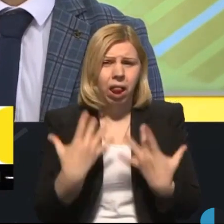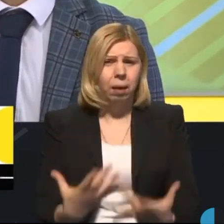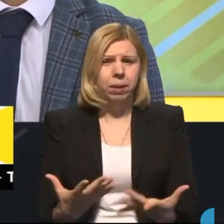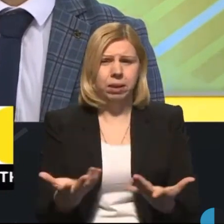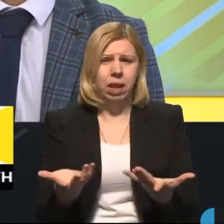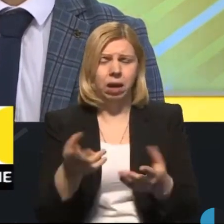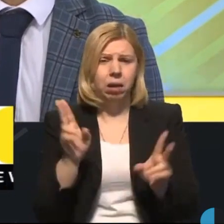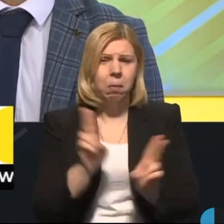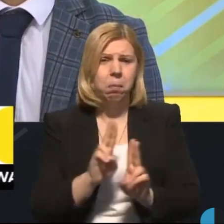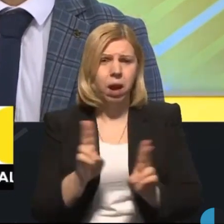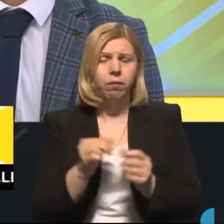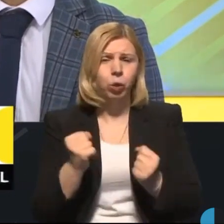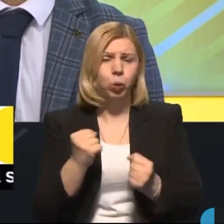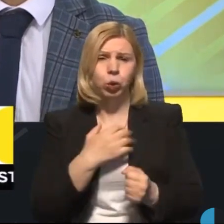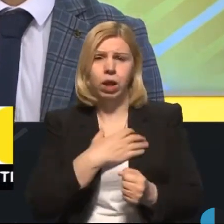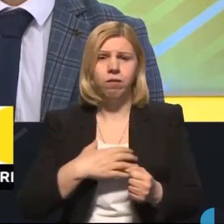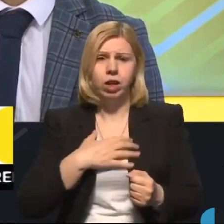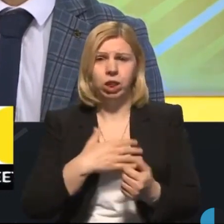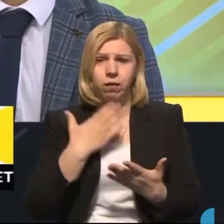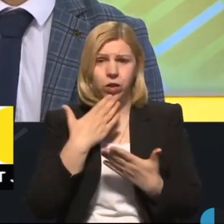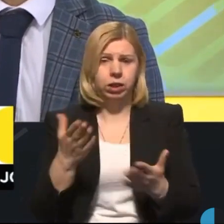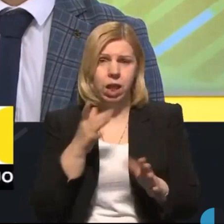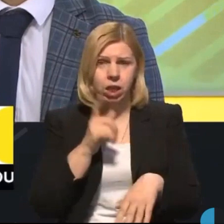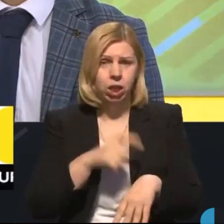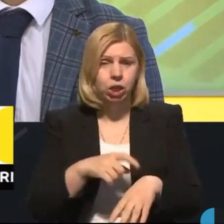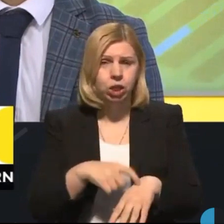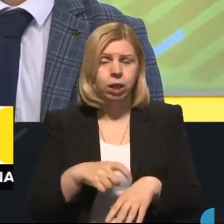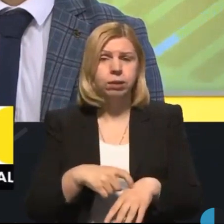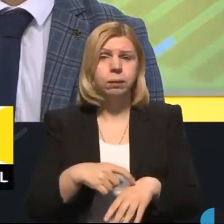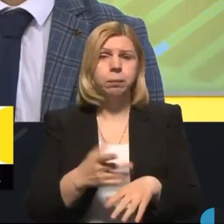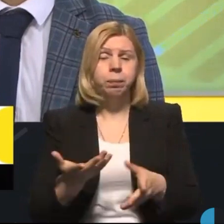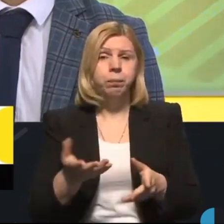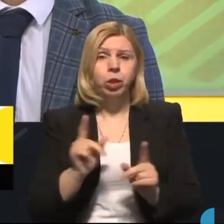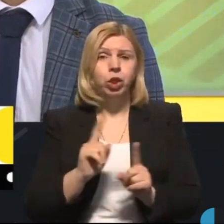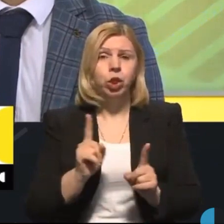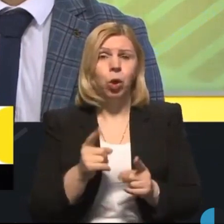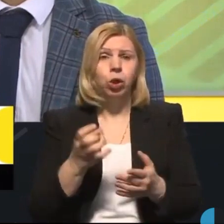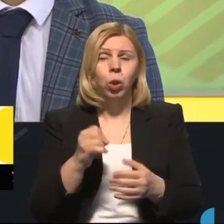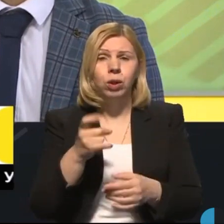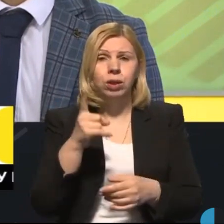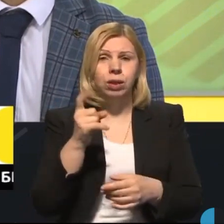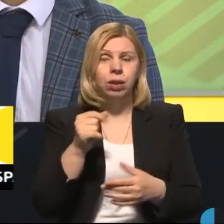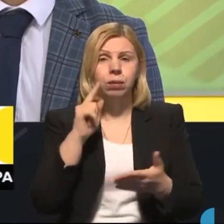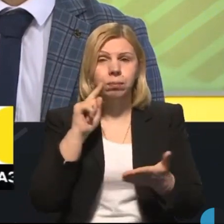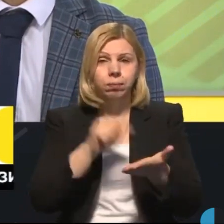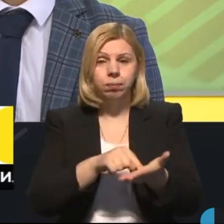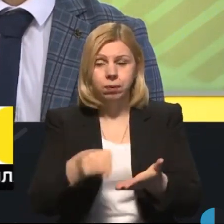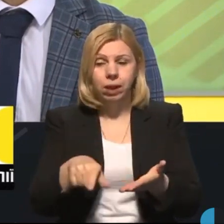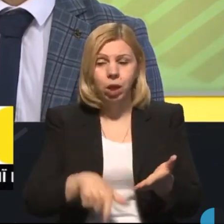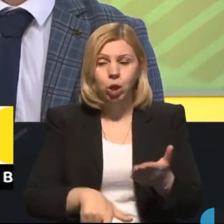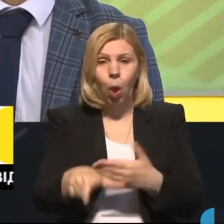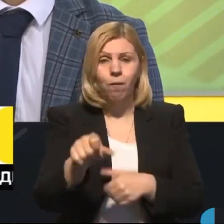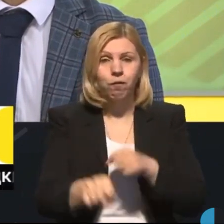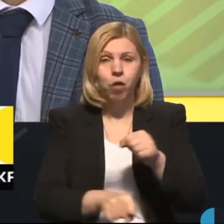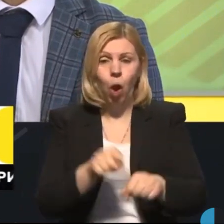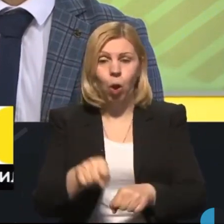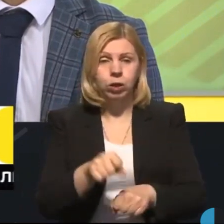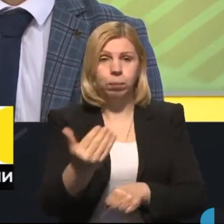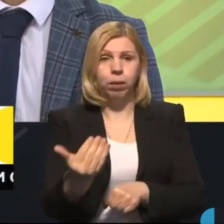правила дуже важливі останнім часом щодо позначення велосипедиста на дорозі,